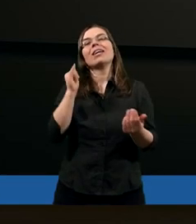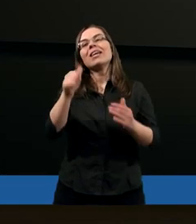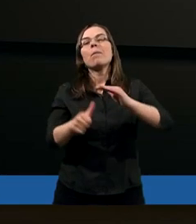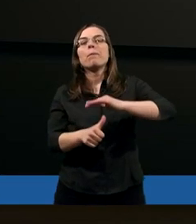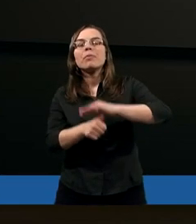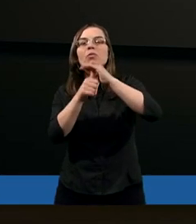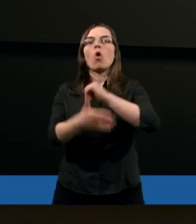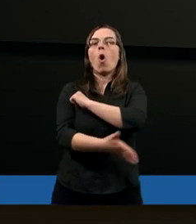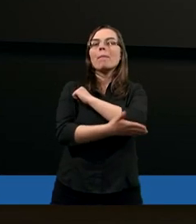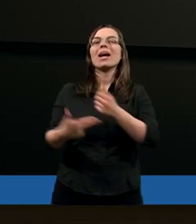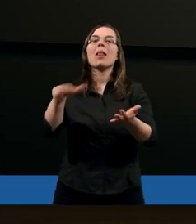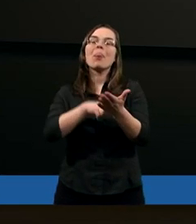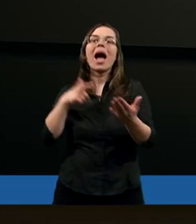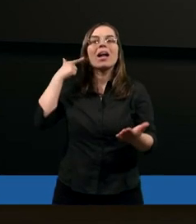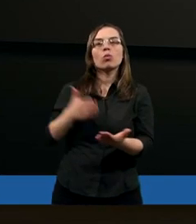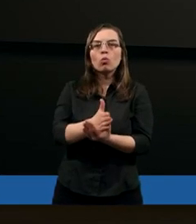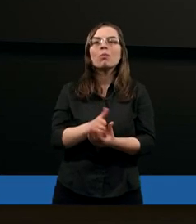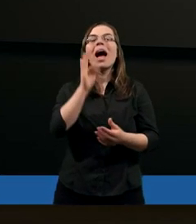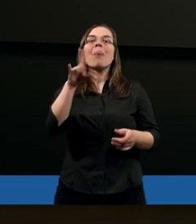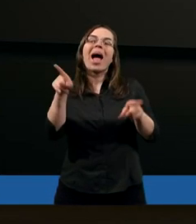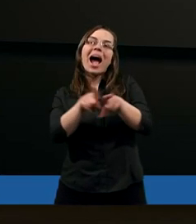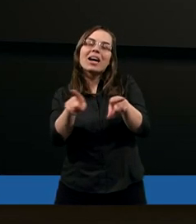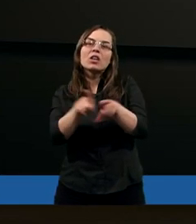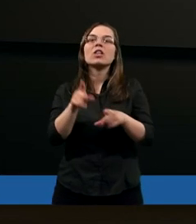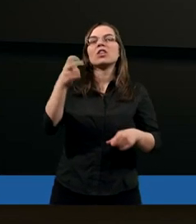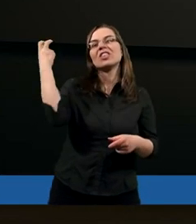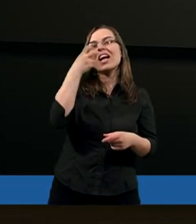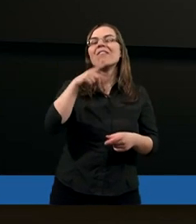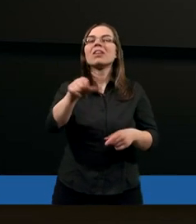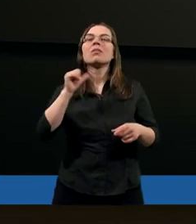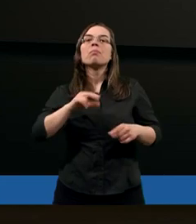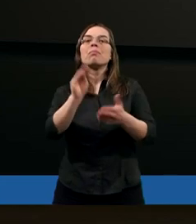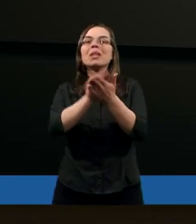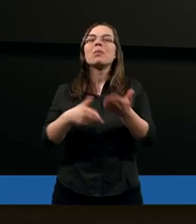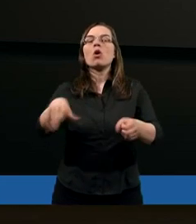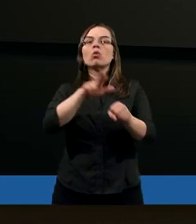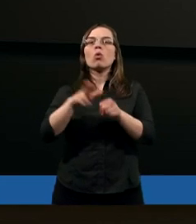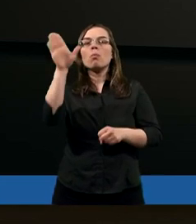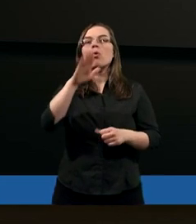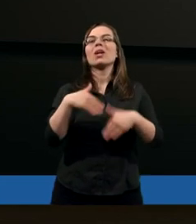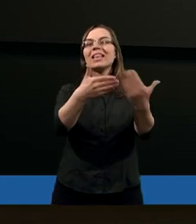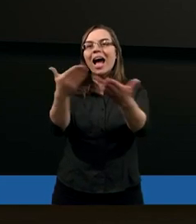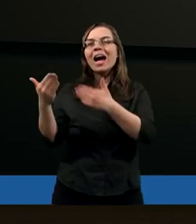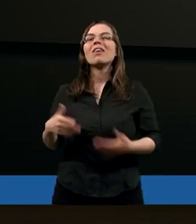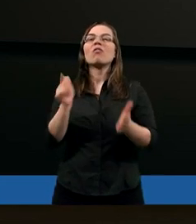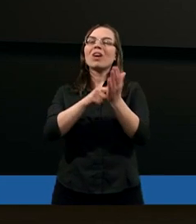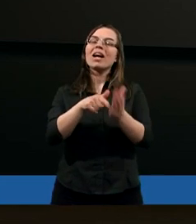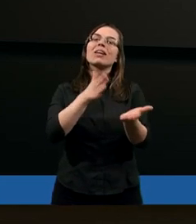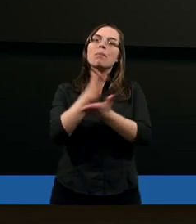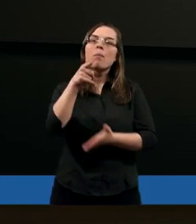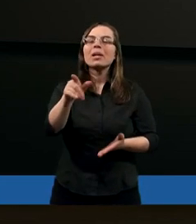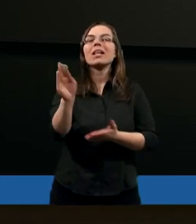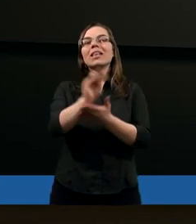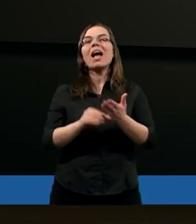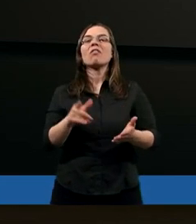Dzień dobry, witam w Kościele Adwentystwo ciekawych obietnicach, które Bóg daje właśnie poprzez